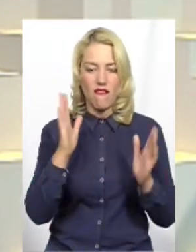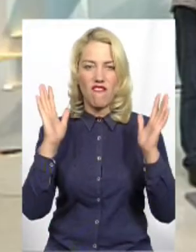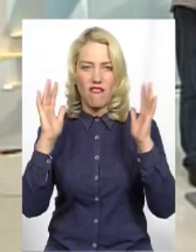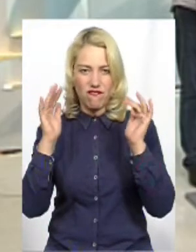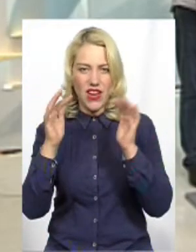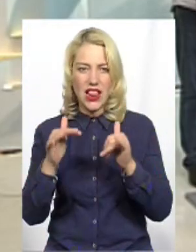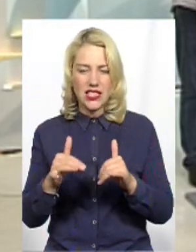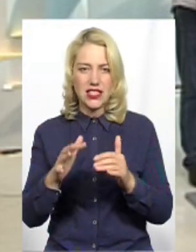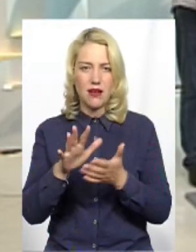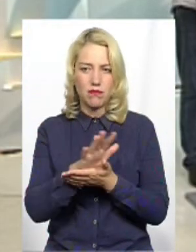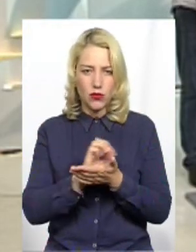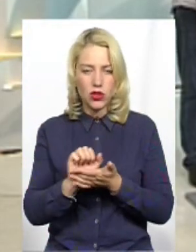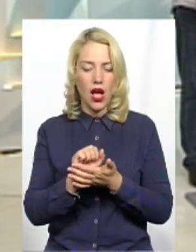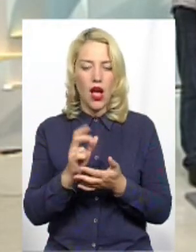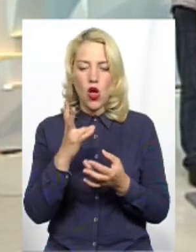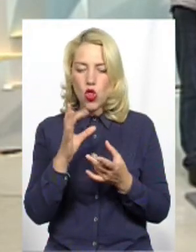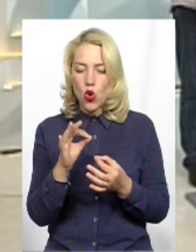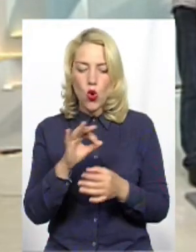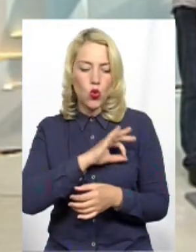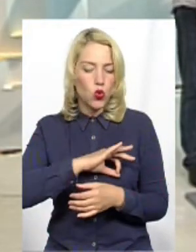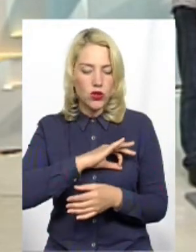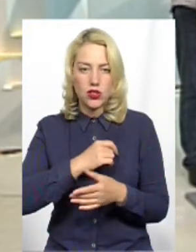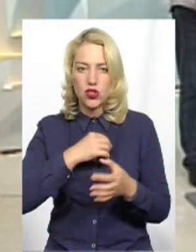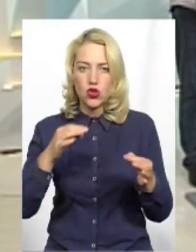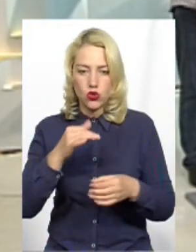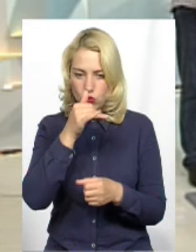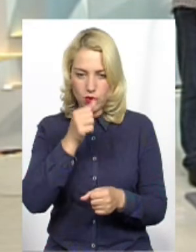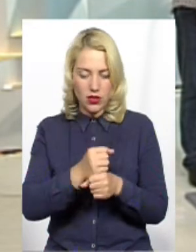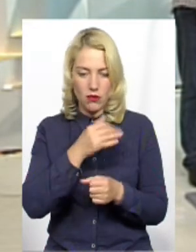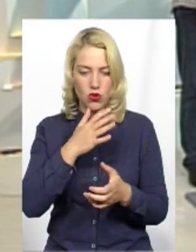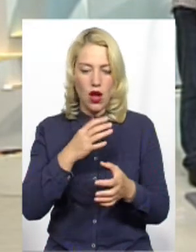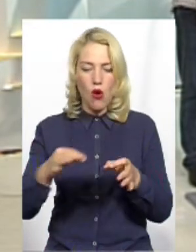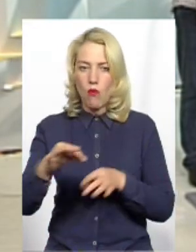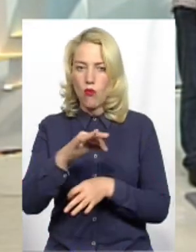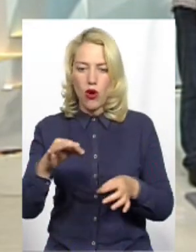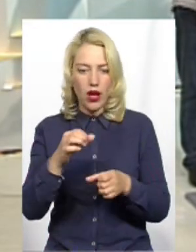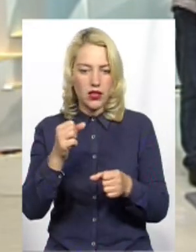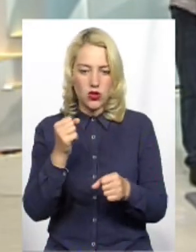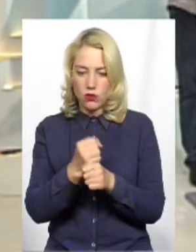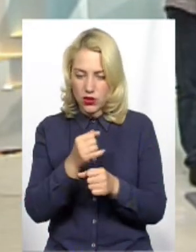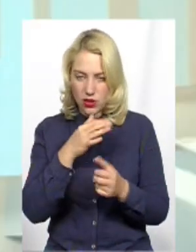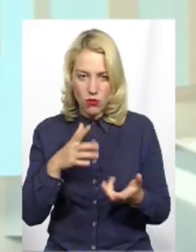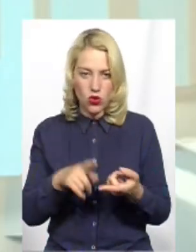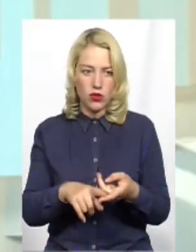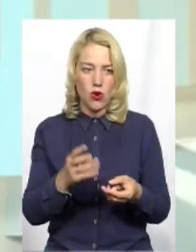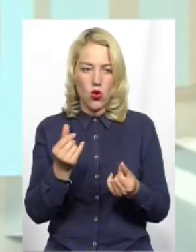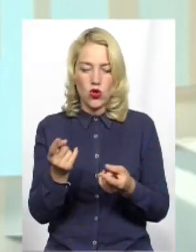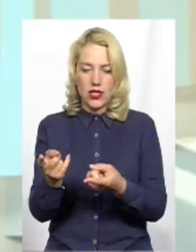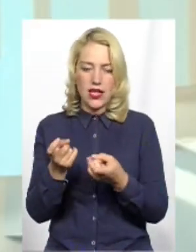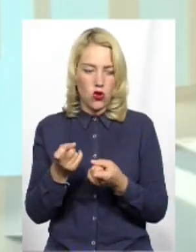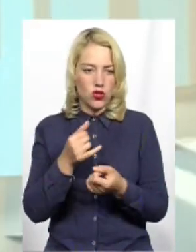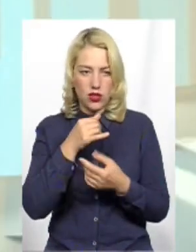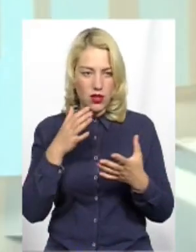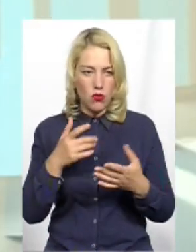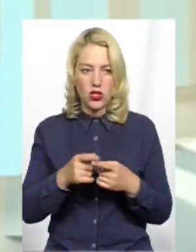юридично його немає І тому з ним не можна ні проєкта зробити, ні грошей туди залучити Нічого не можна Це питання вирішує тільки міська